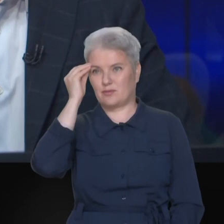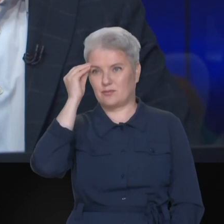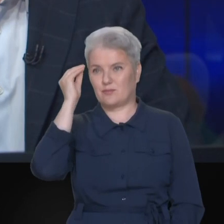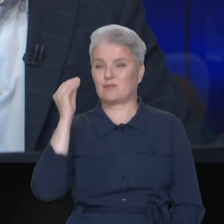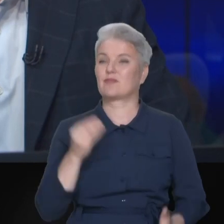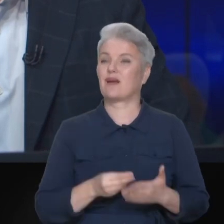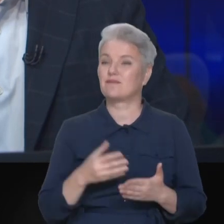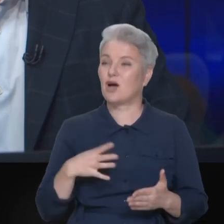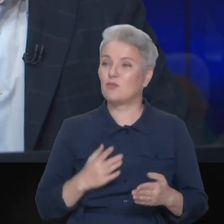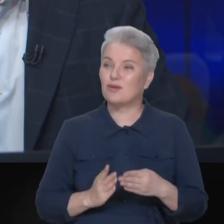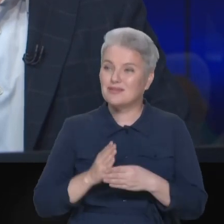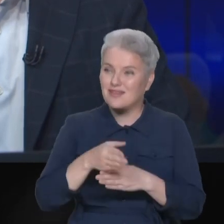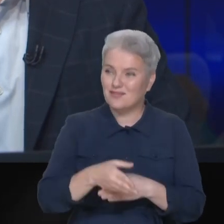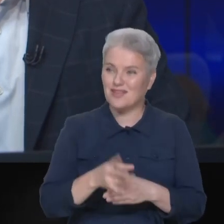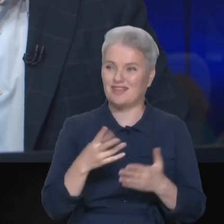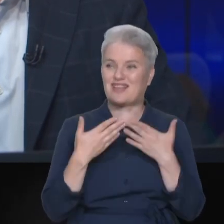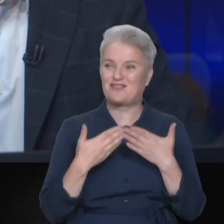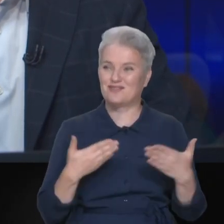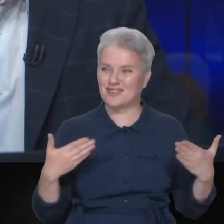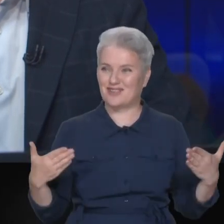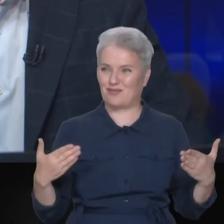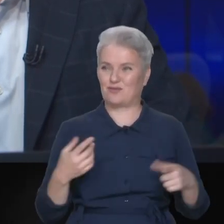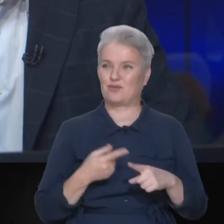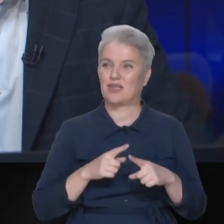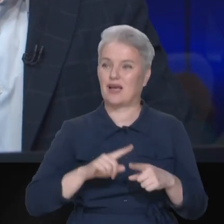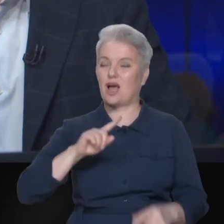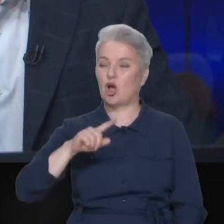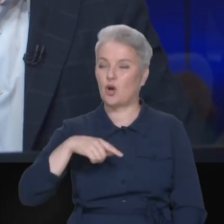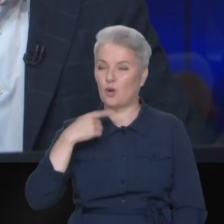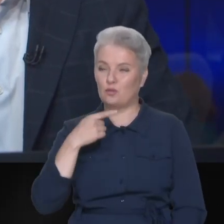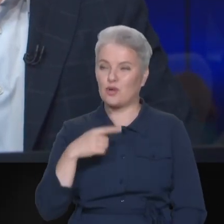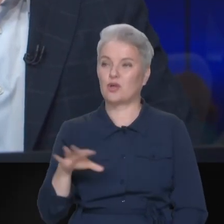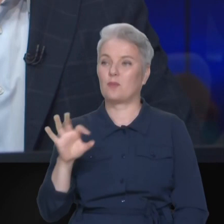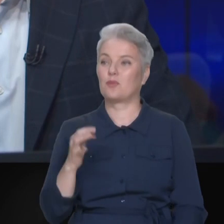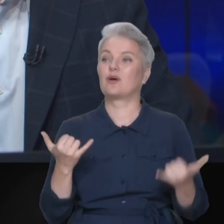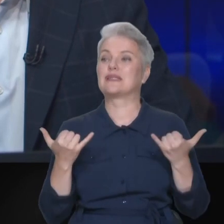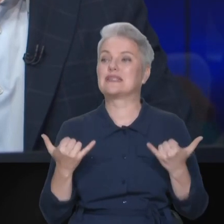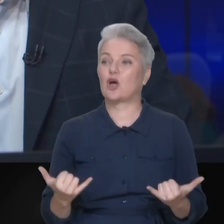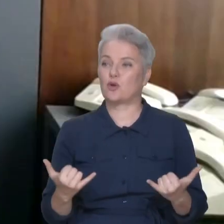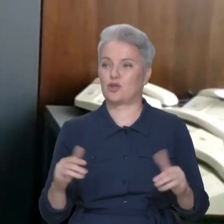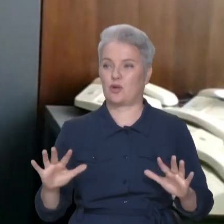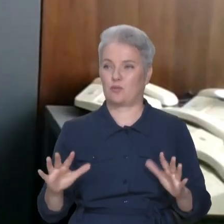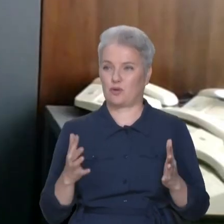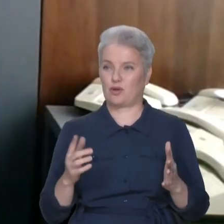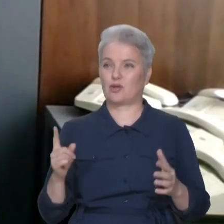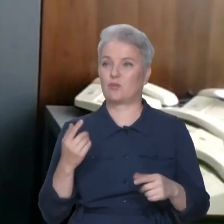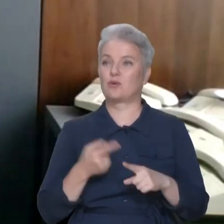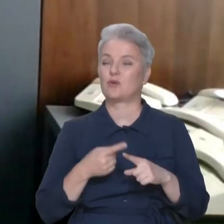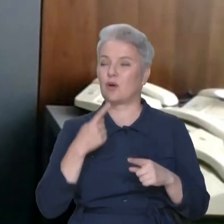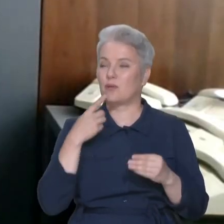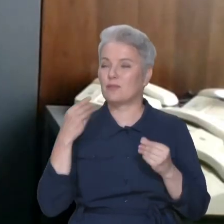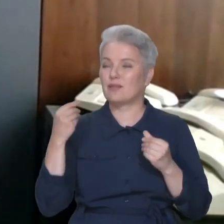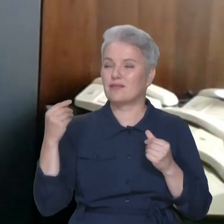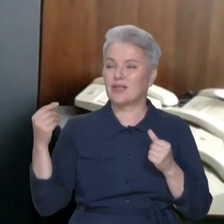Варто було завітати до виставки, яка говорить про сьогоднішні події, для того, щоб цього шлейфу не